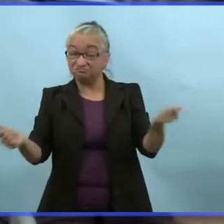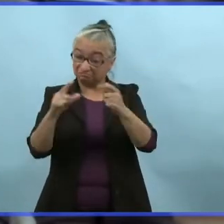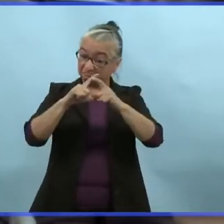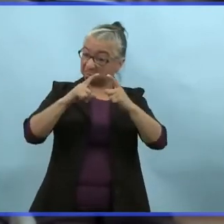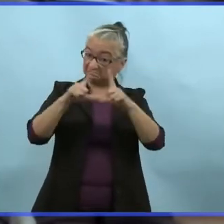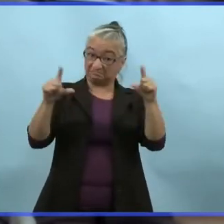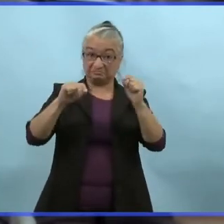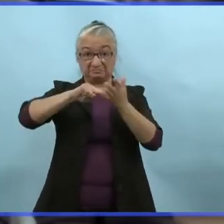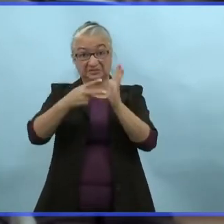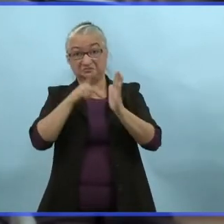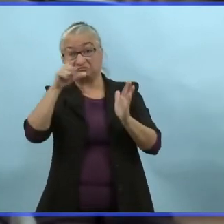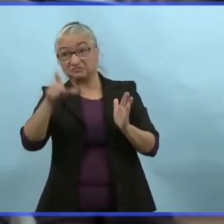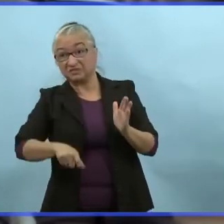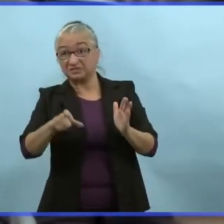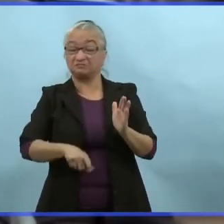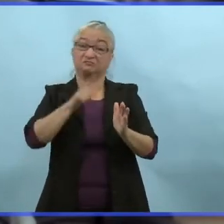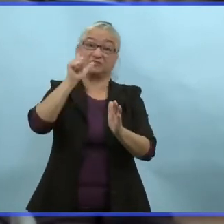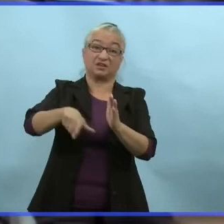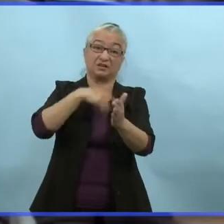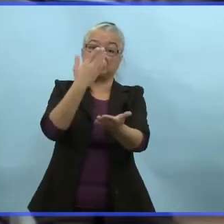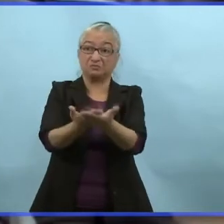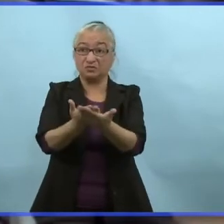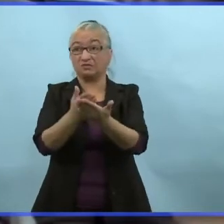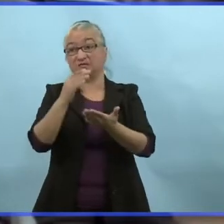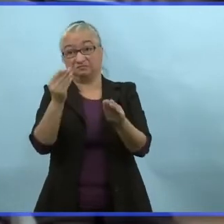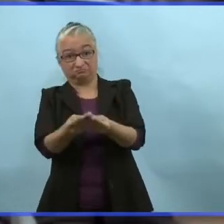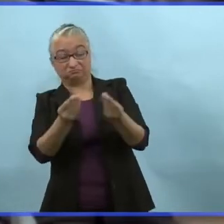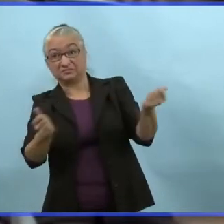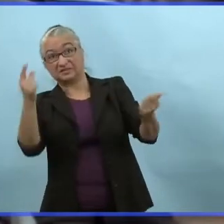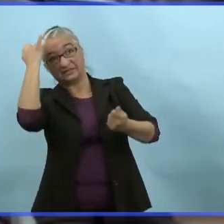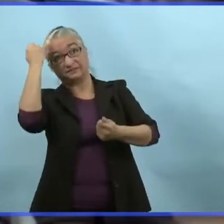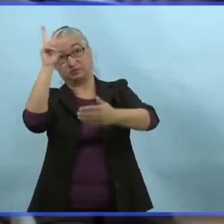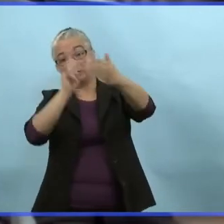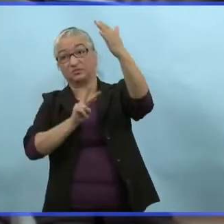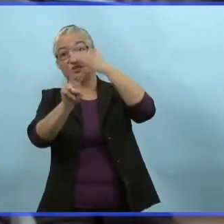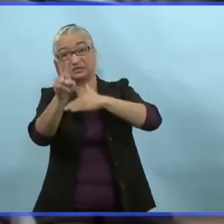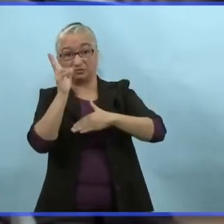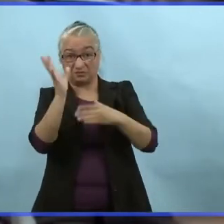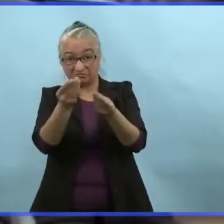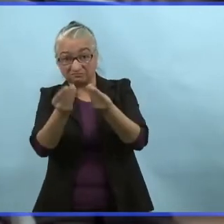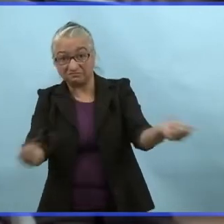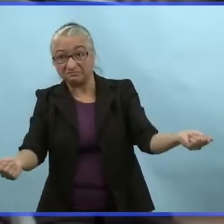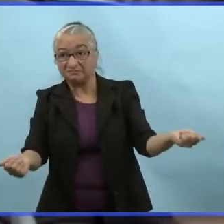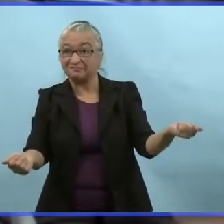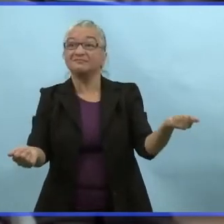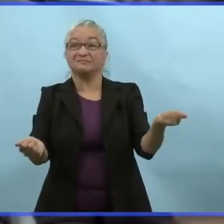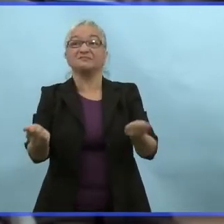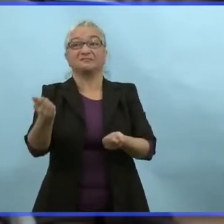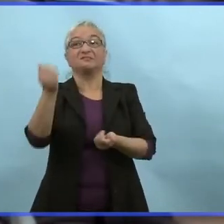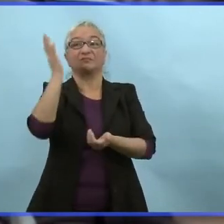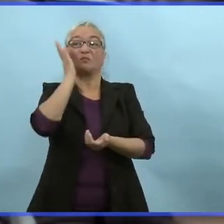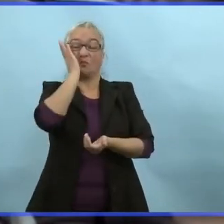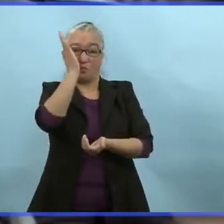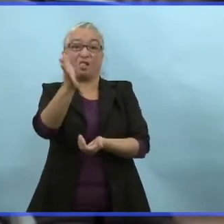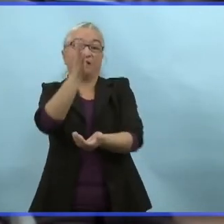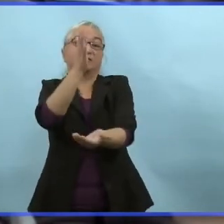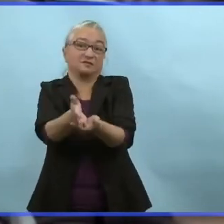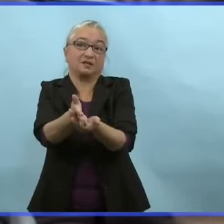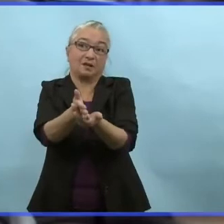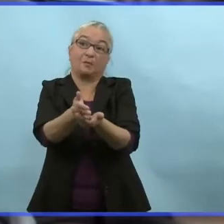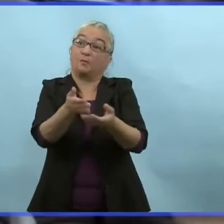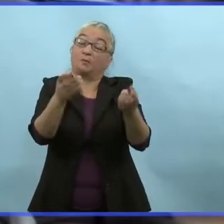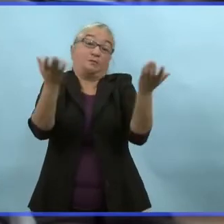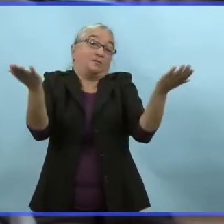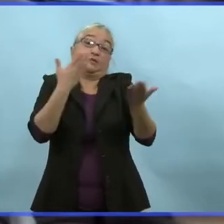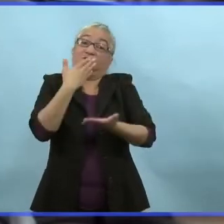et quand les autres pays n'auront plus besoin de preuves de vaccination et je répondrai à votre question. Je ne